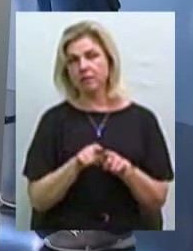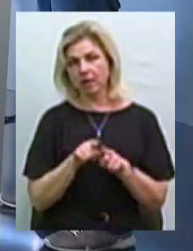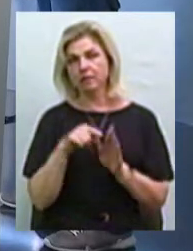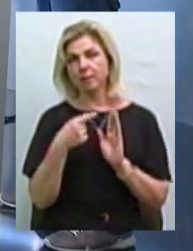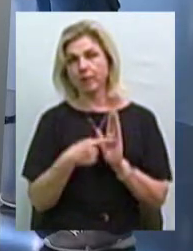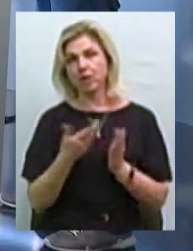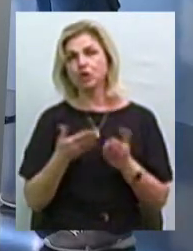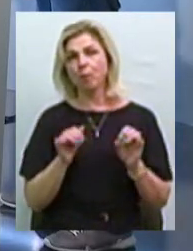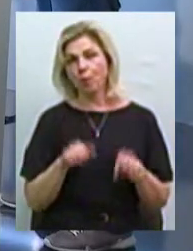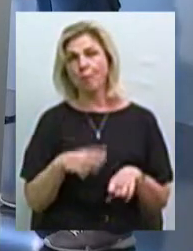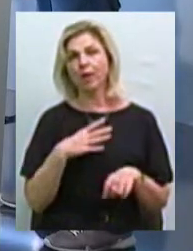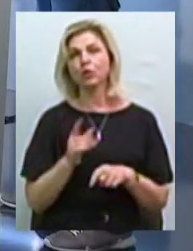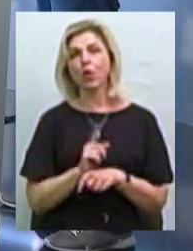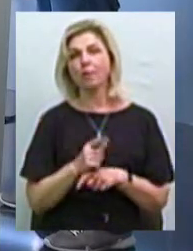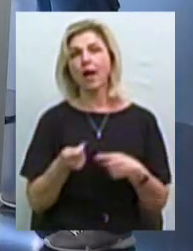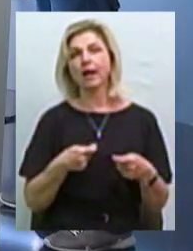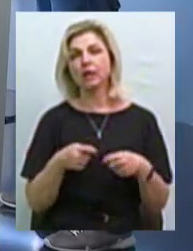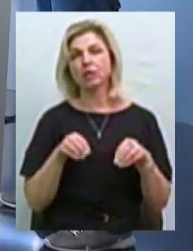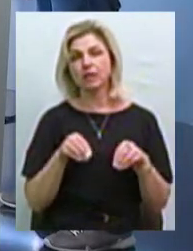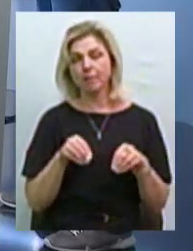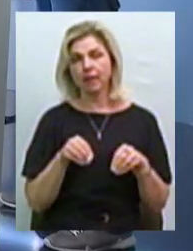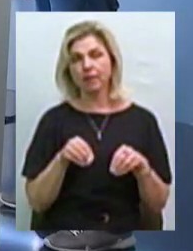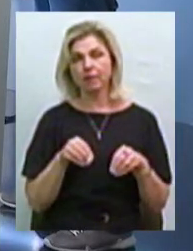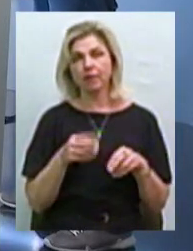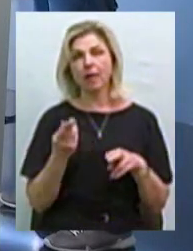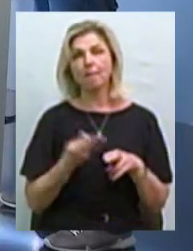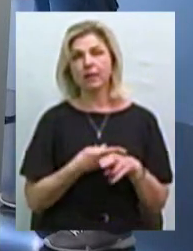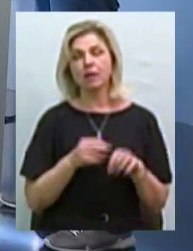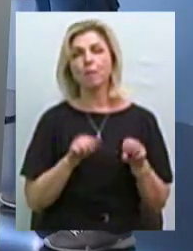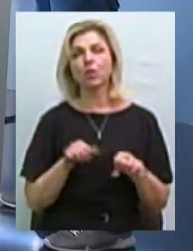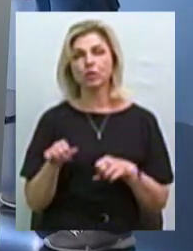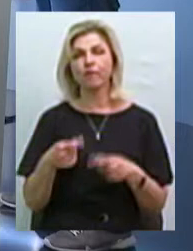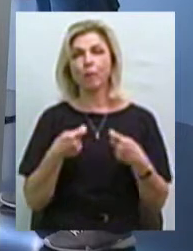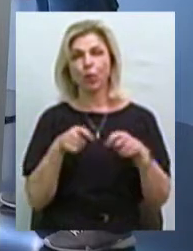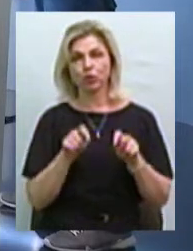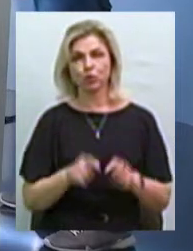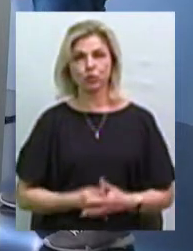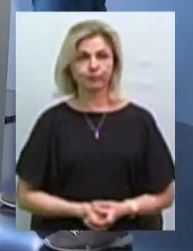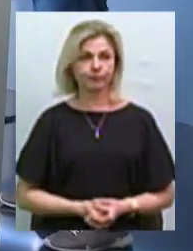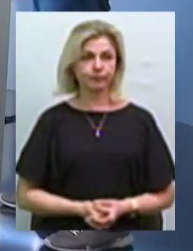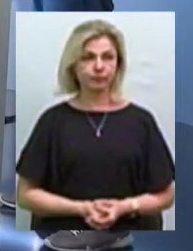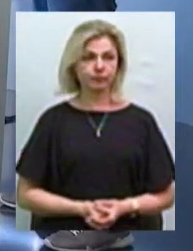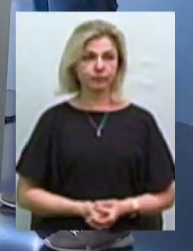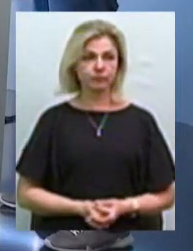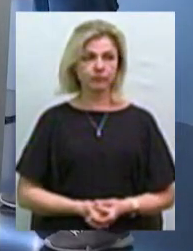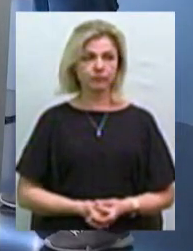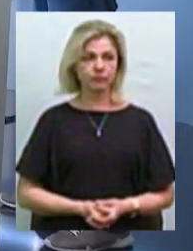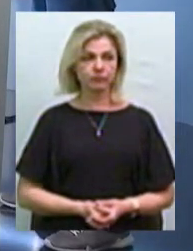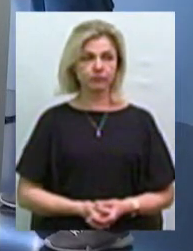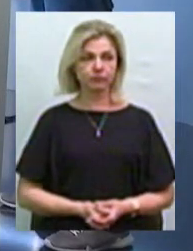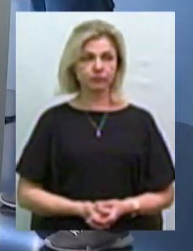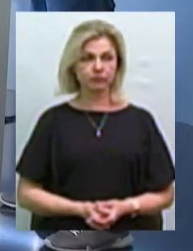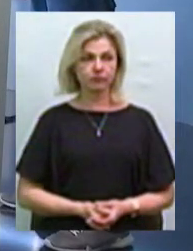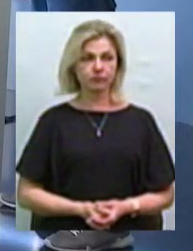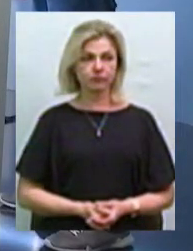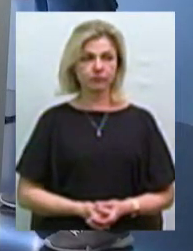бути нормальний ринок земельних відносин, ринок землі без можливості її продажу? Ну, з точки зони економічної. Ну,